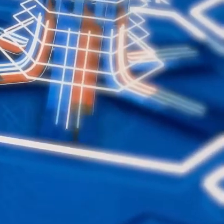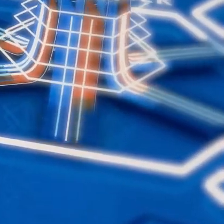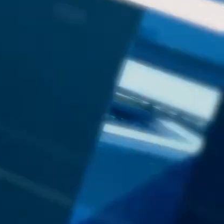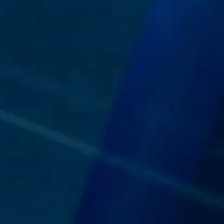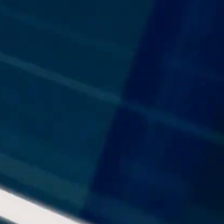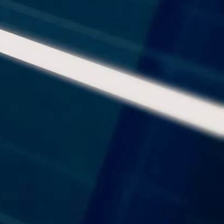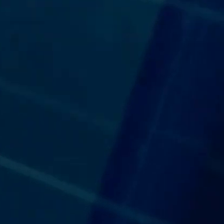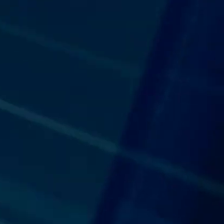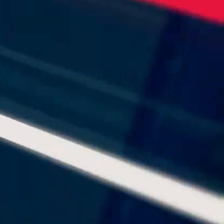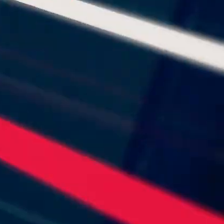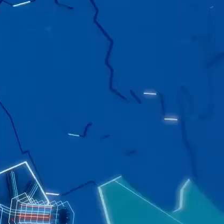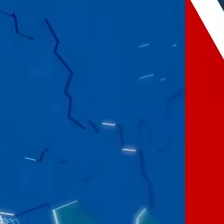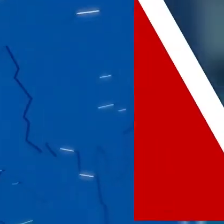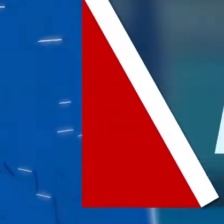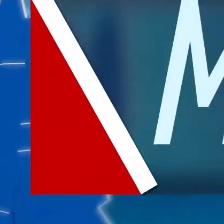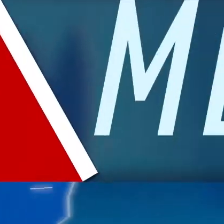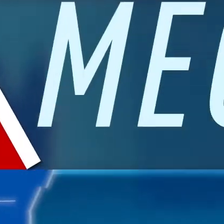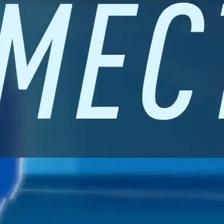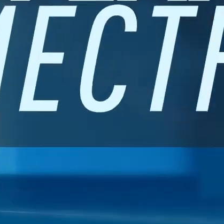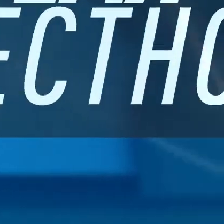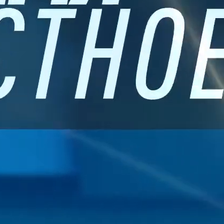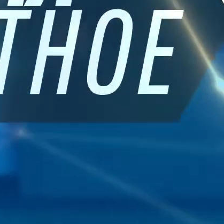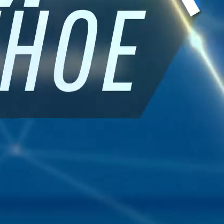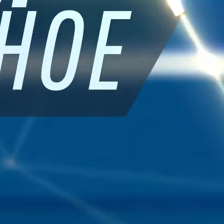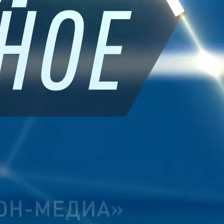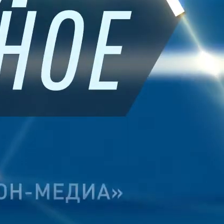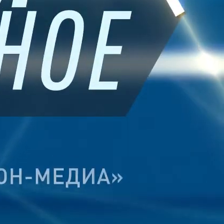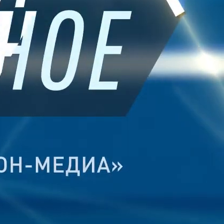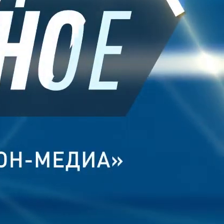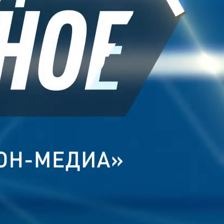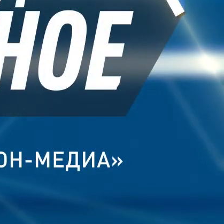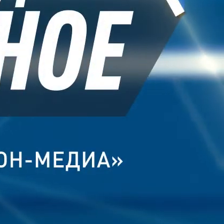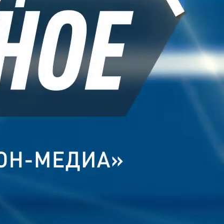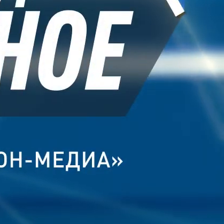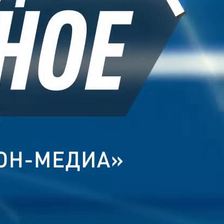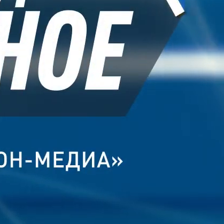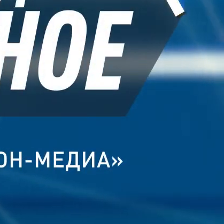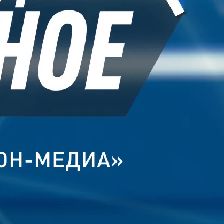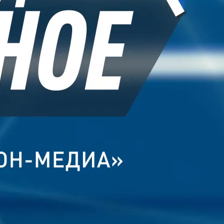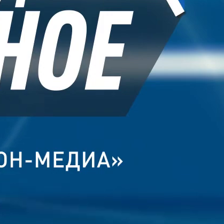.Егорова